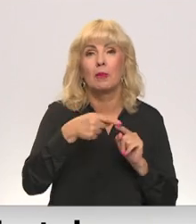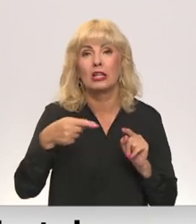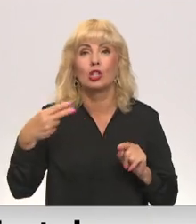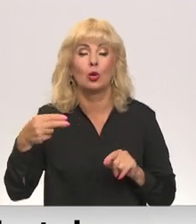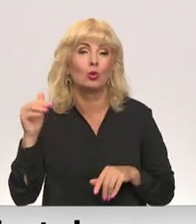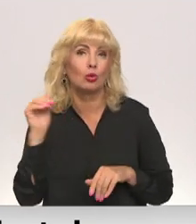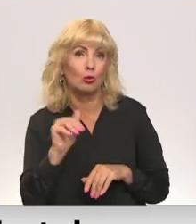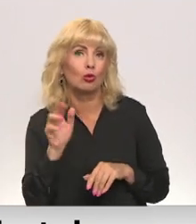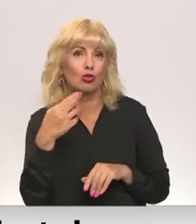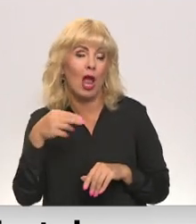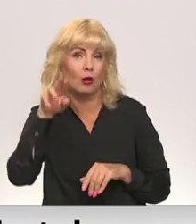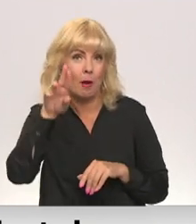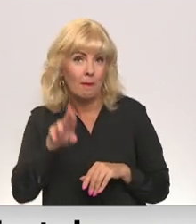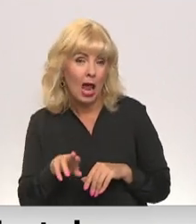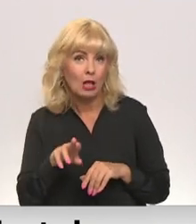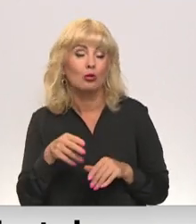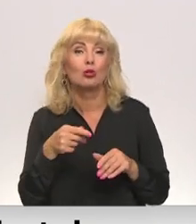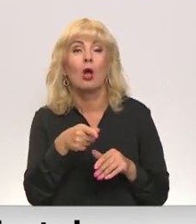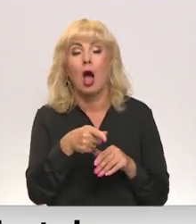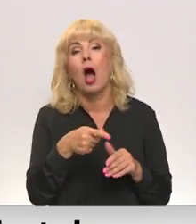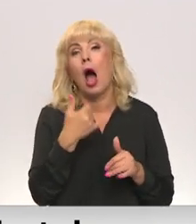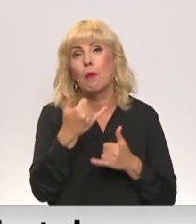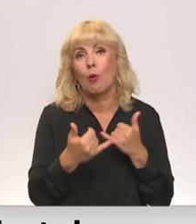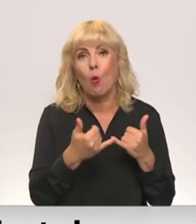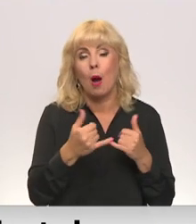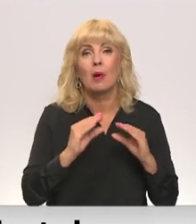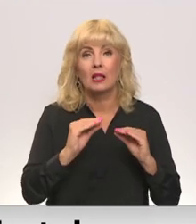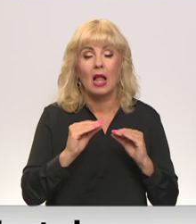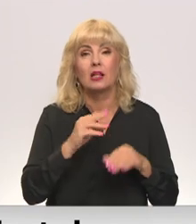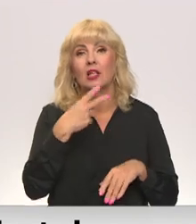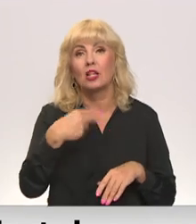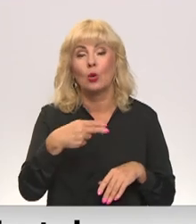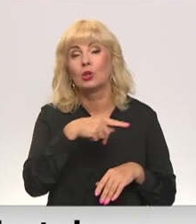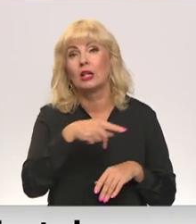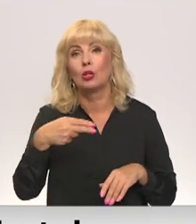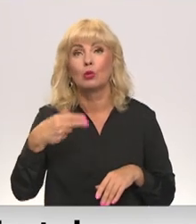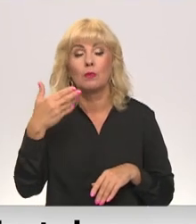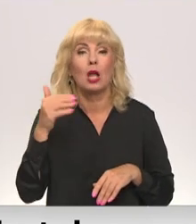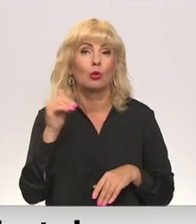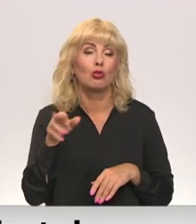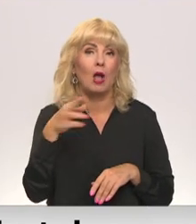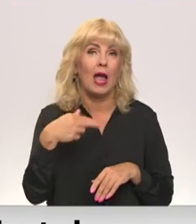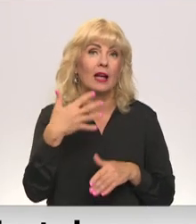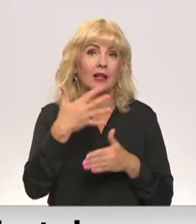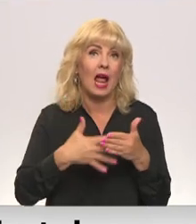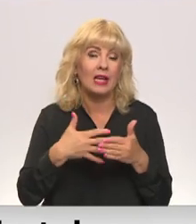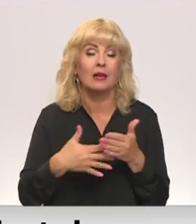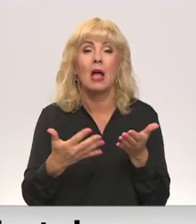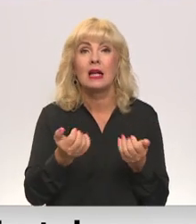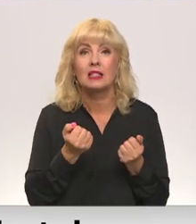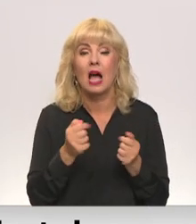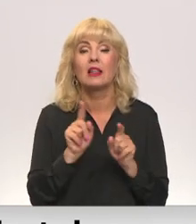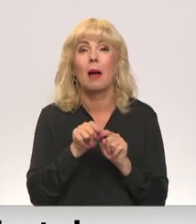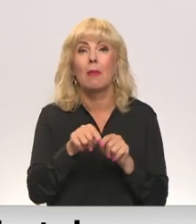tūkstošus eiro mēnesī, uzturot ledu, bet nu jau 20 līdz 25 tūkstošu eiro rēķini mēnesī saņemti pat